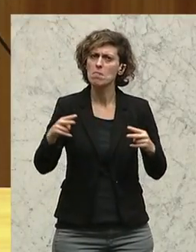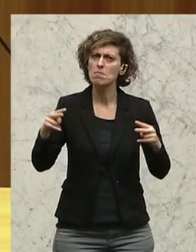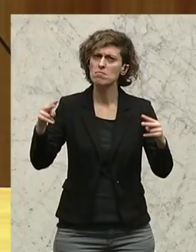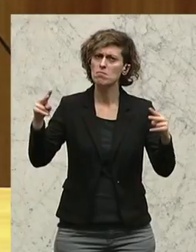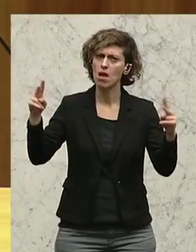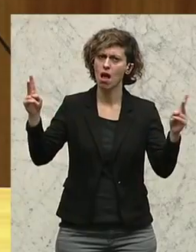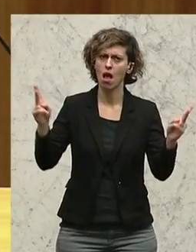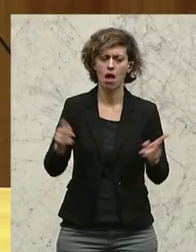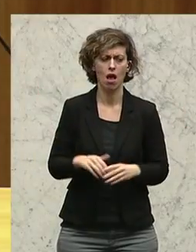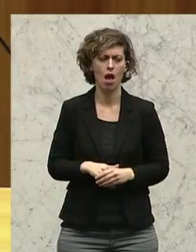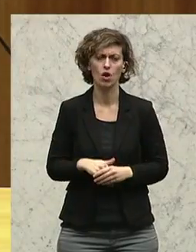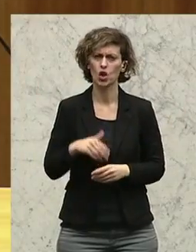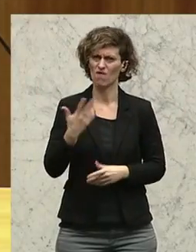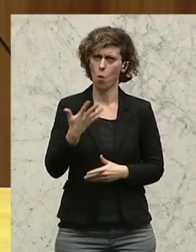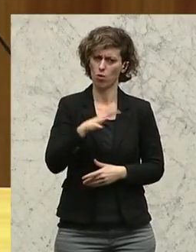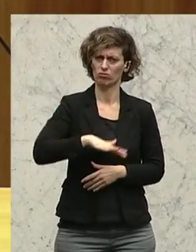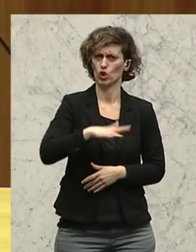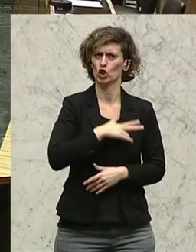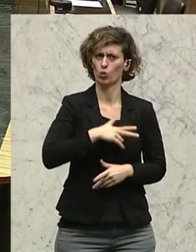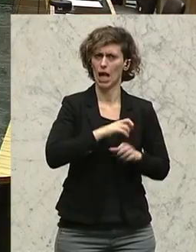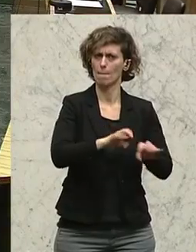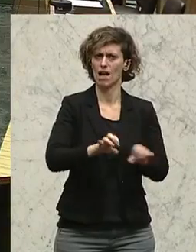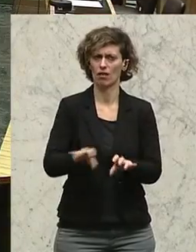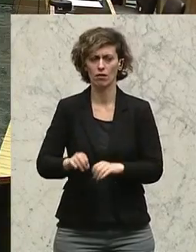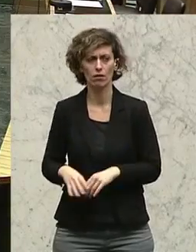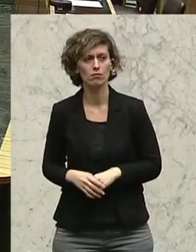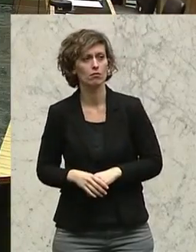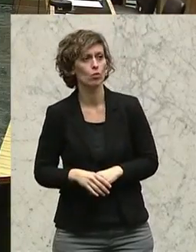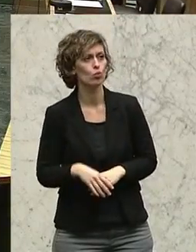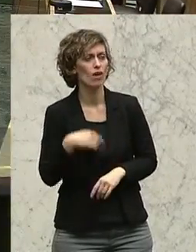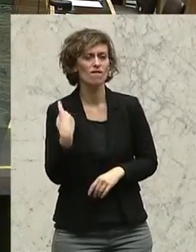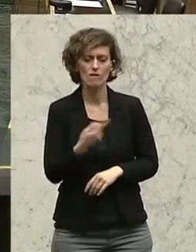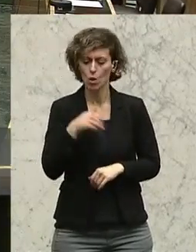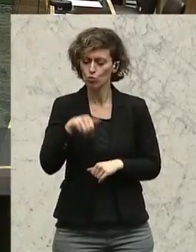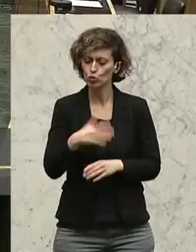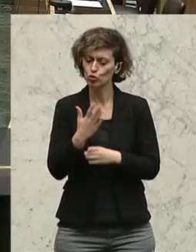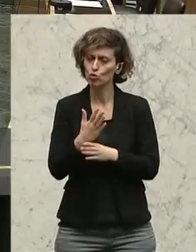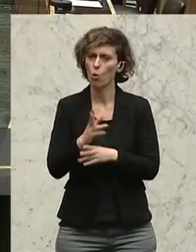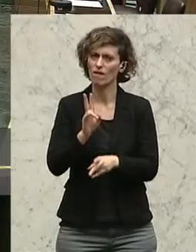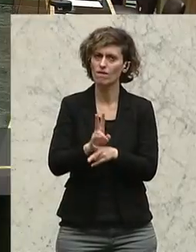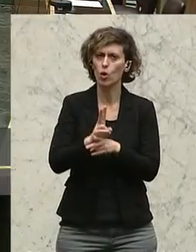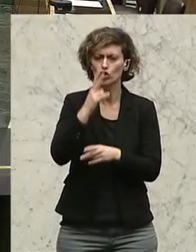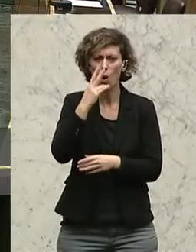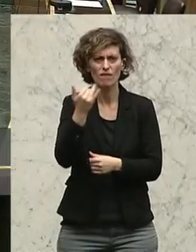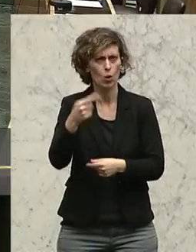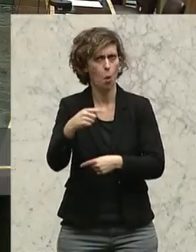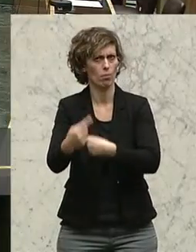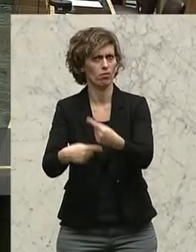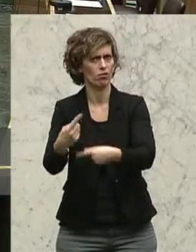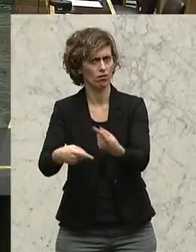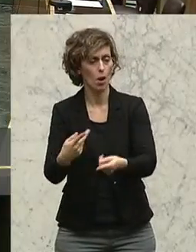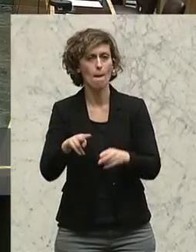den sozialen Medien. Und, dass wir da schon drauf schauen müssen, was da passiert. Unser Herr